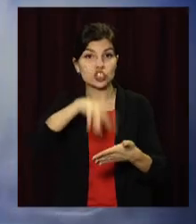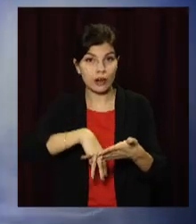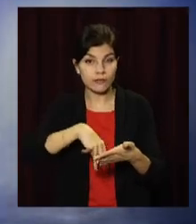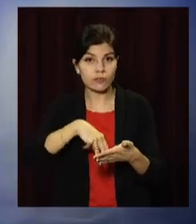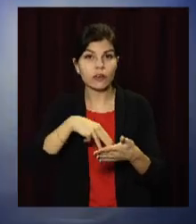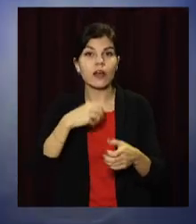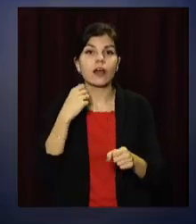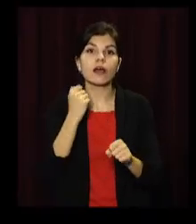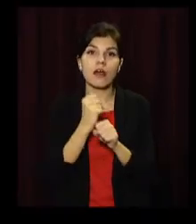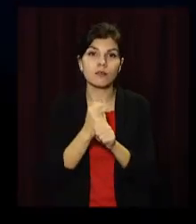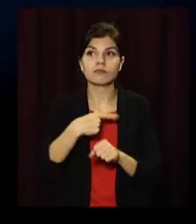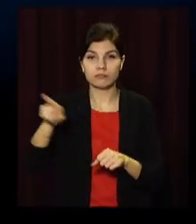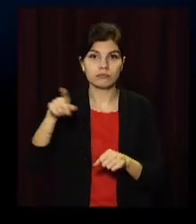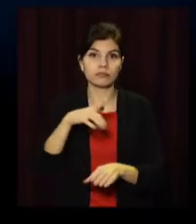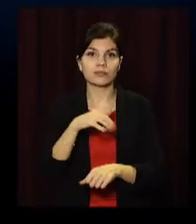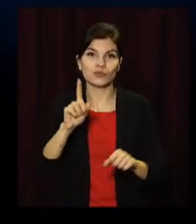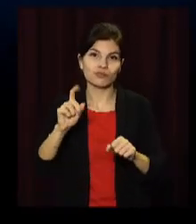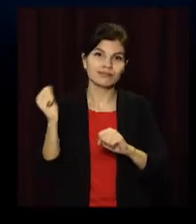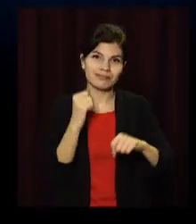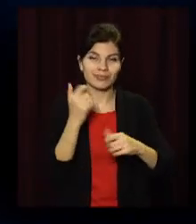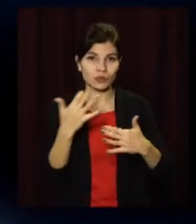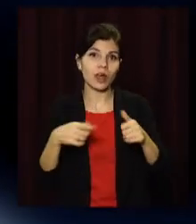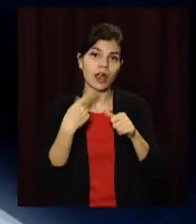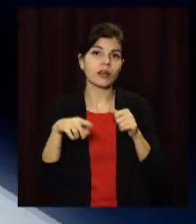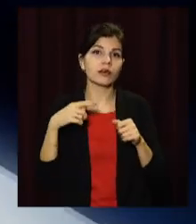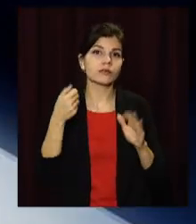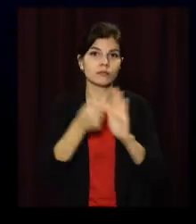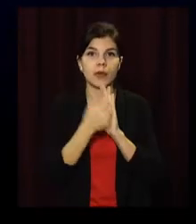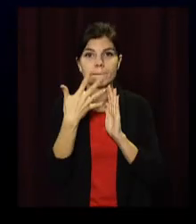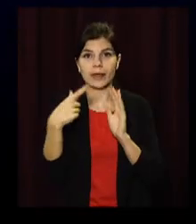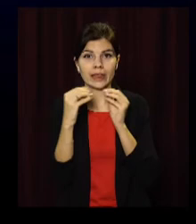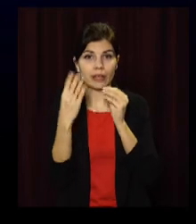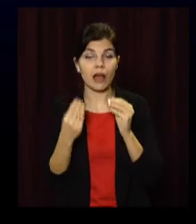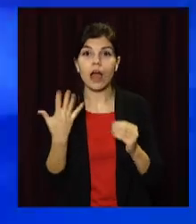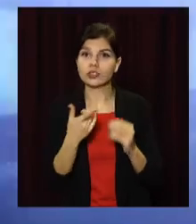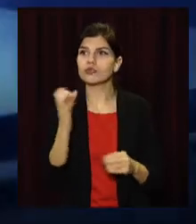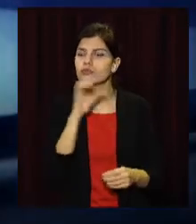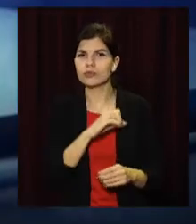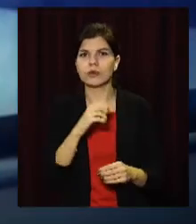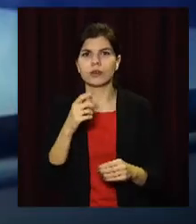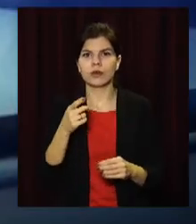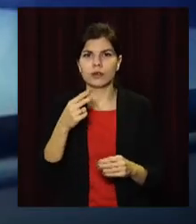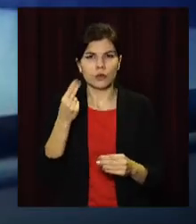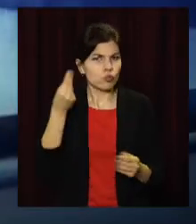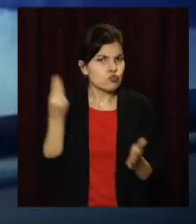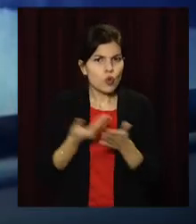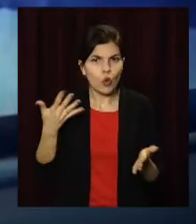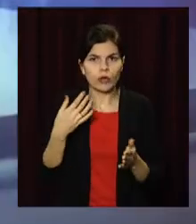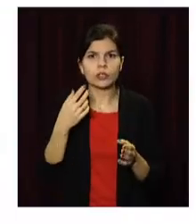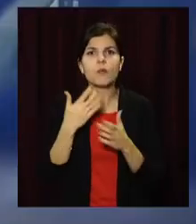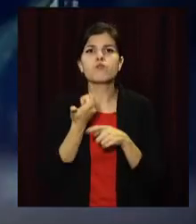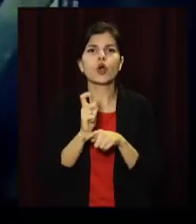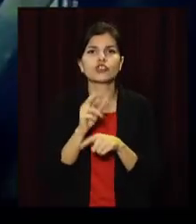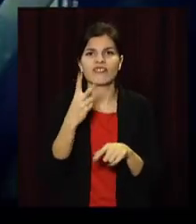виправні роботи або арешт від 5 до 10 діб. Якщо ж порушник вкрав майно, вартість яку перевищує 227